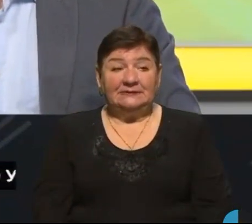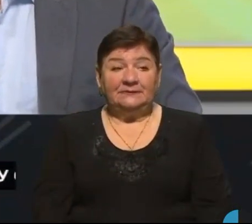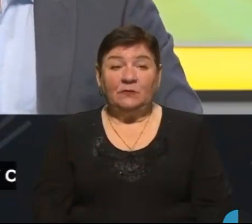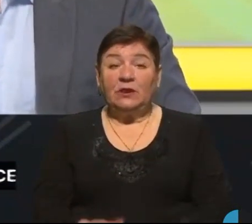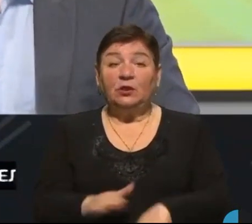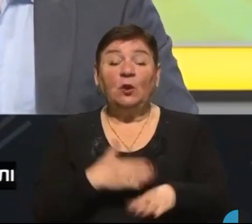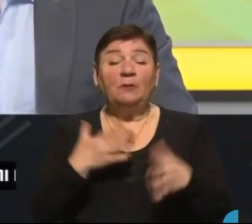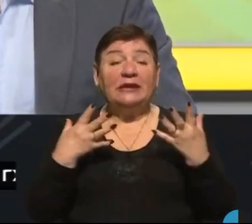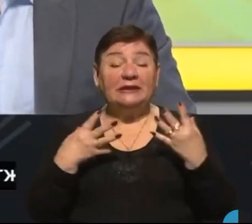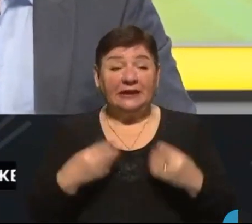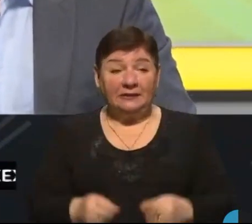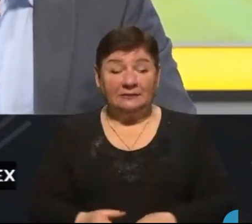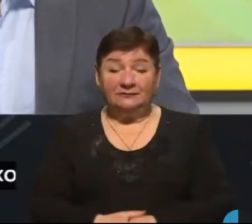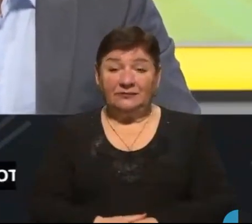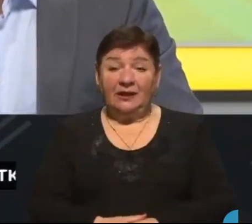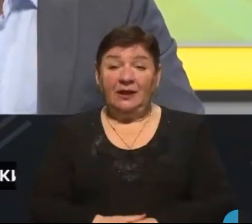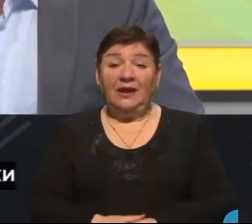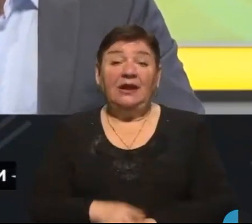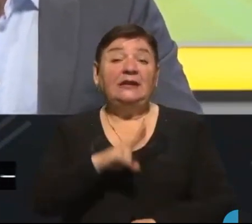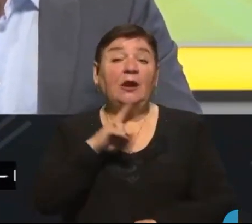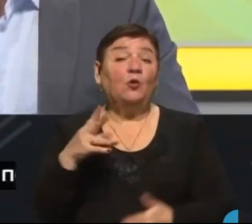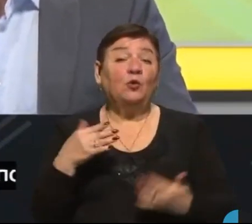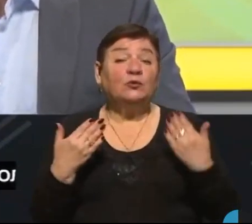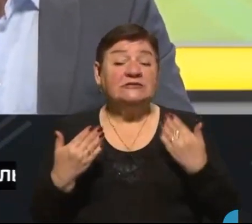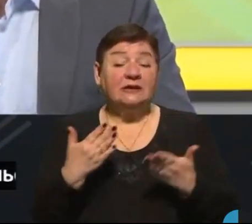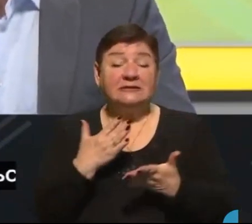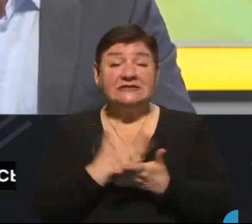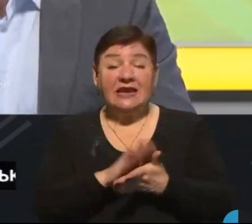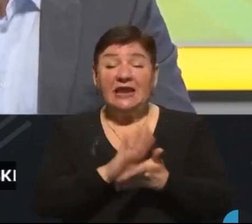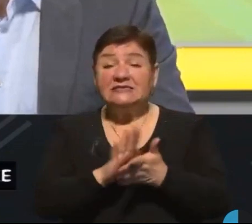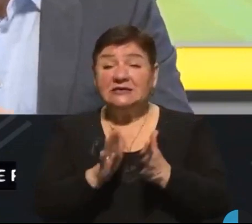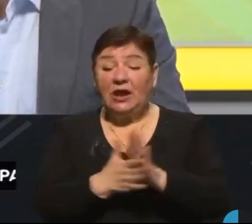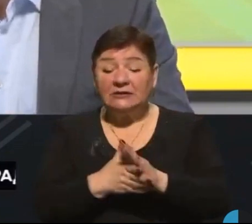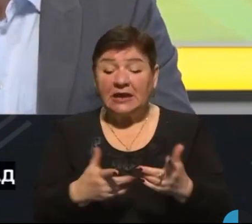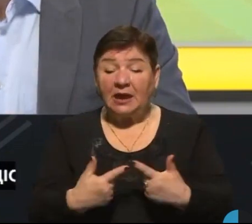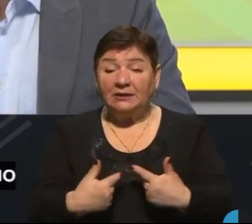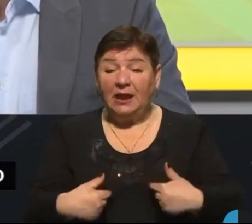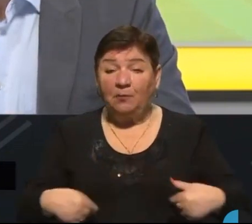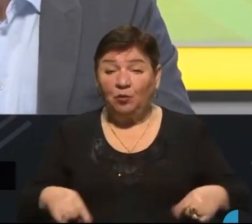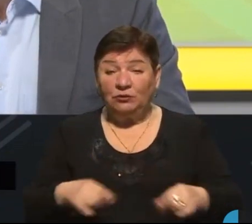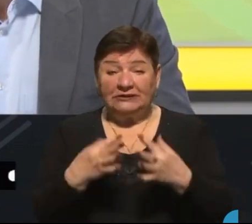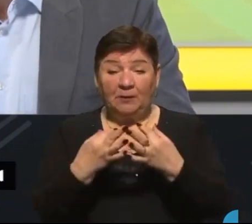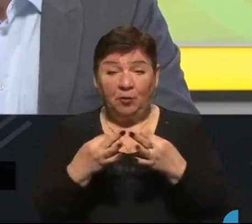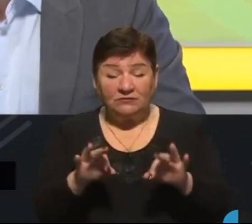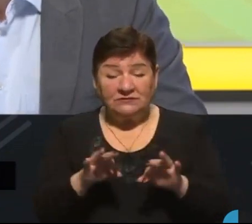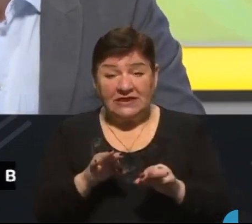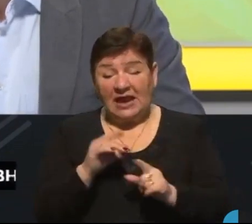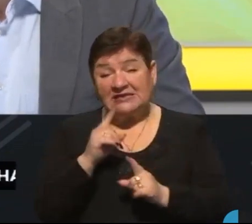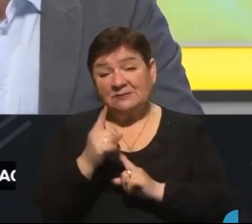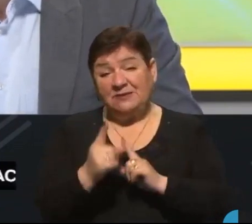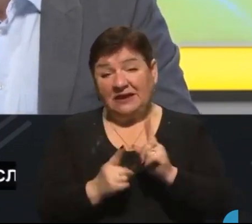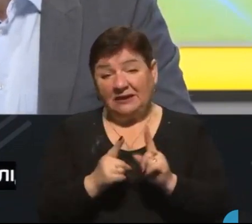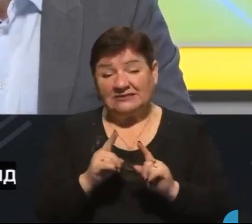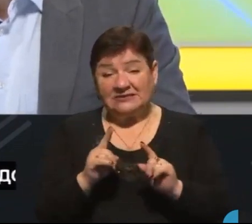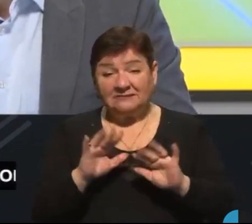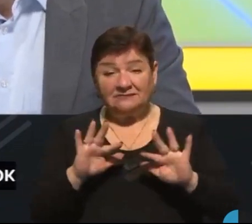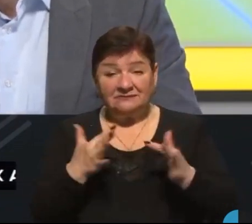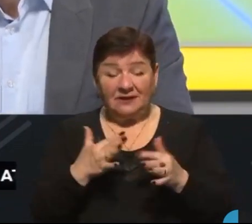Добрий день. Тож, власне, якою зараз є ситуація на пунктах пропуску? Чи змінилася ситуація, чи можуть приїжджати вантажівки?